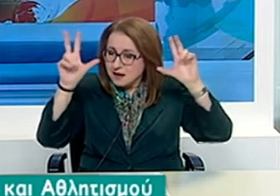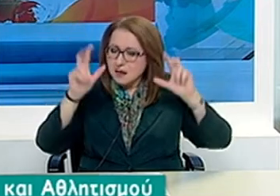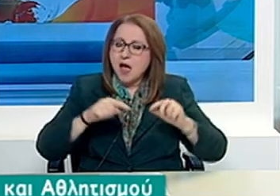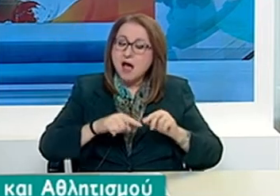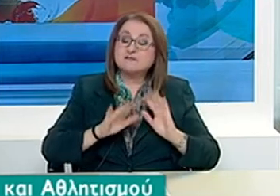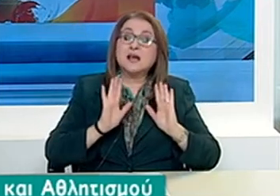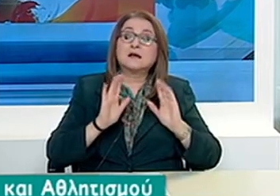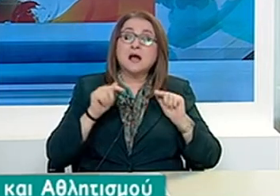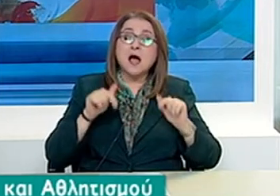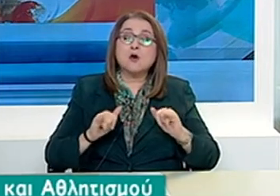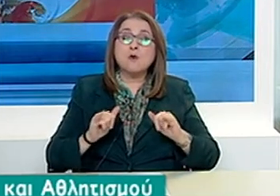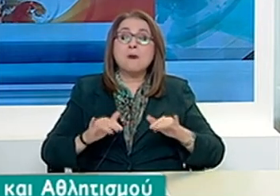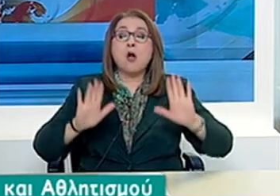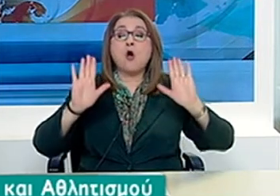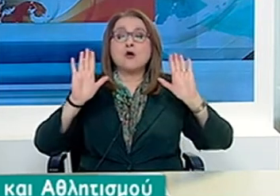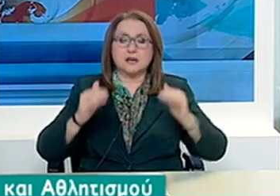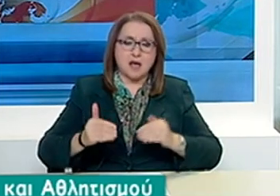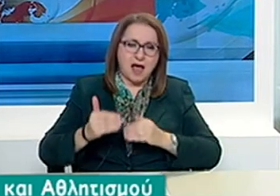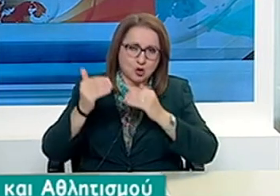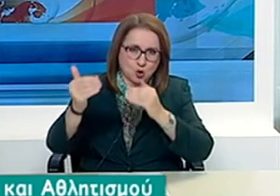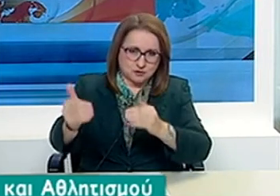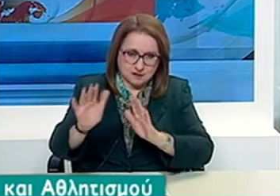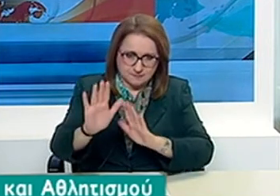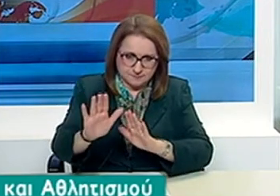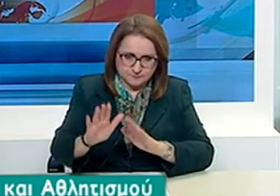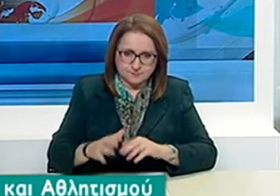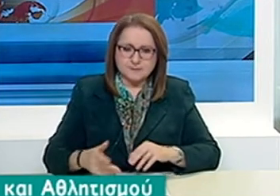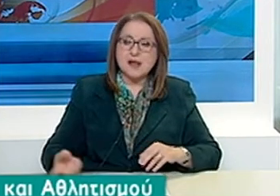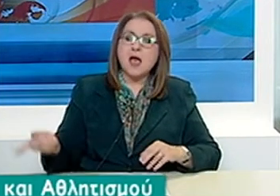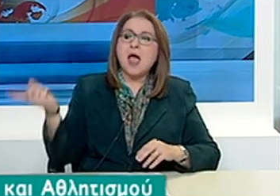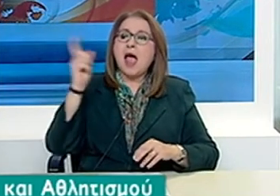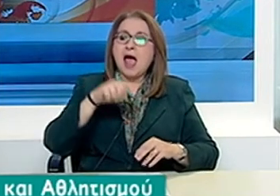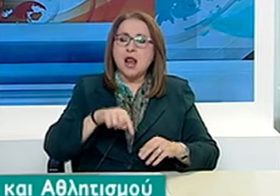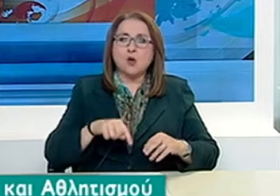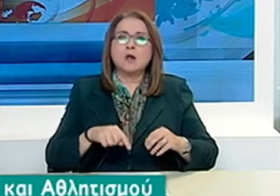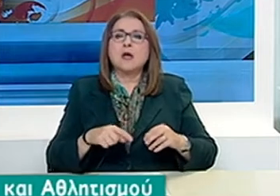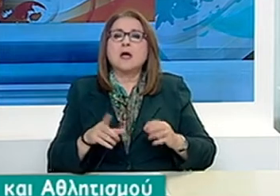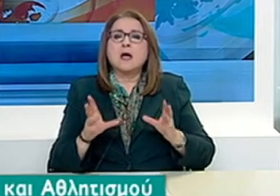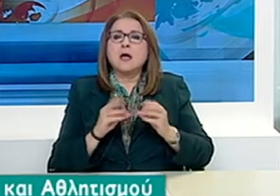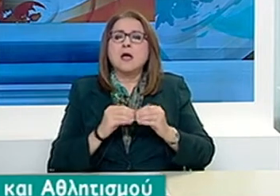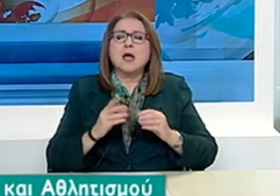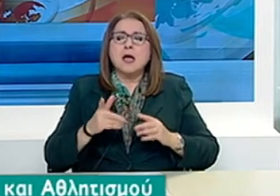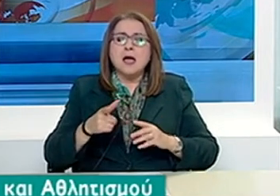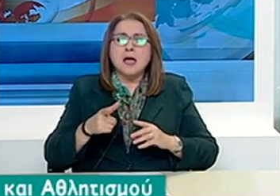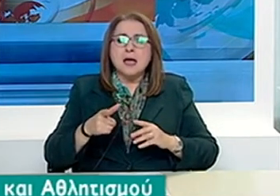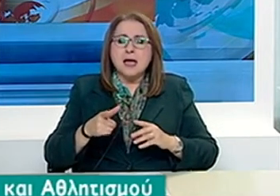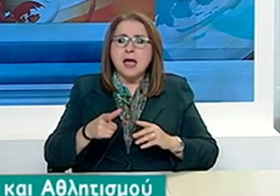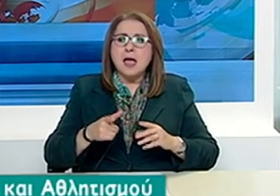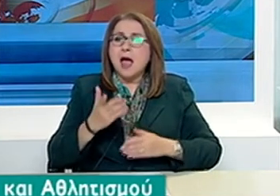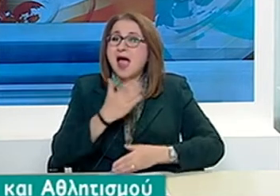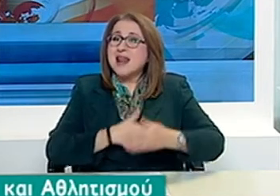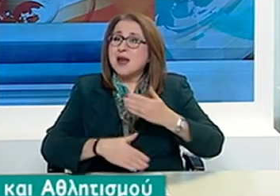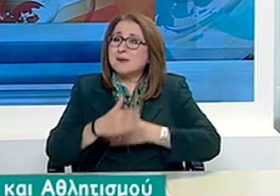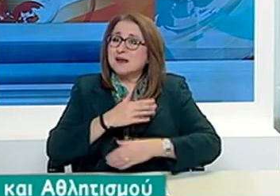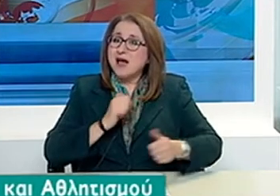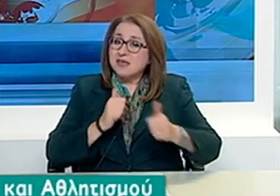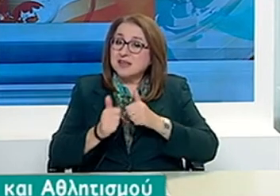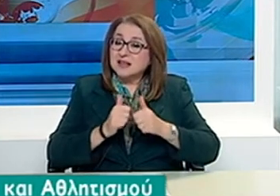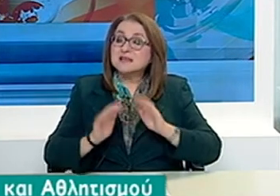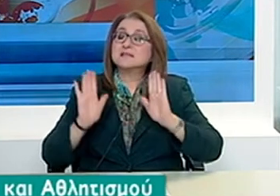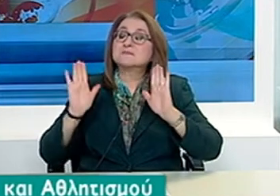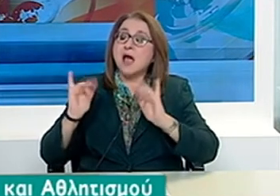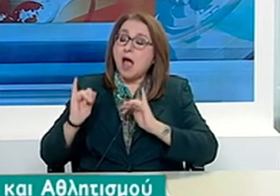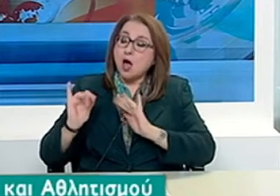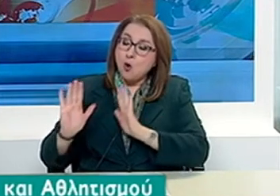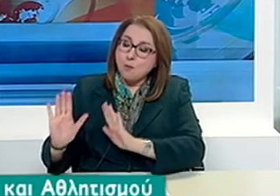επόμενο χρόνο. Πέμπτον, όπως σε μεταγενέστερο χρόνο, θα ληφθεί μέρημνα και για τους αθλητές αμέα. Και